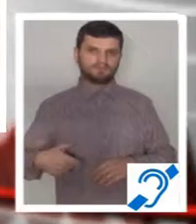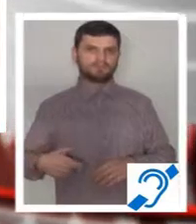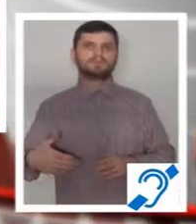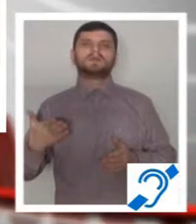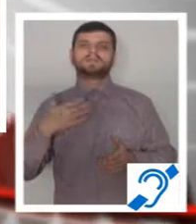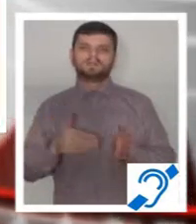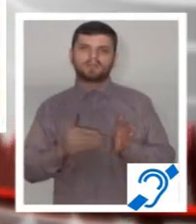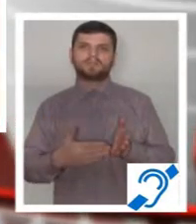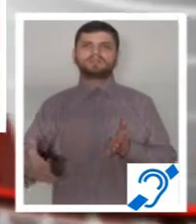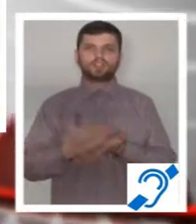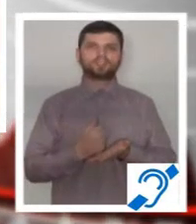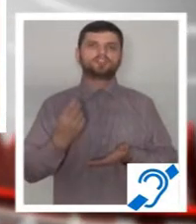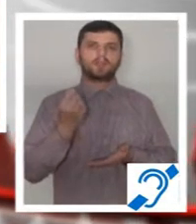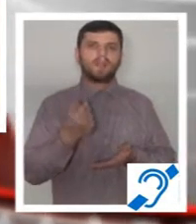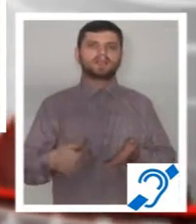fie stabilit ulterior.